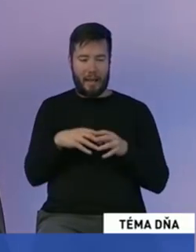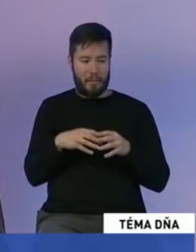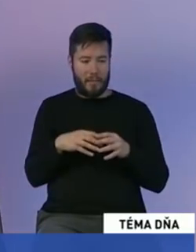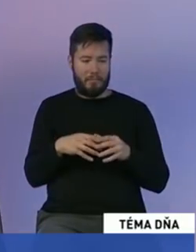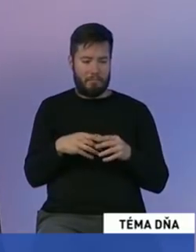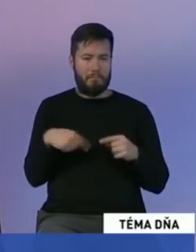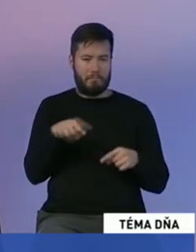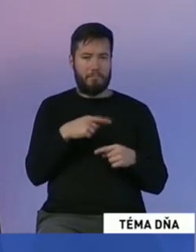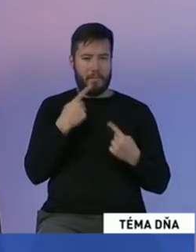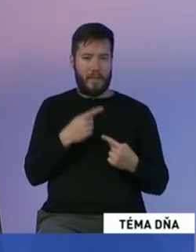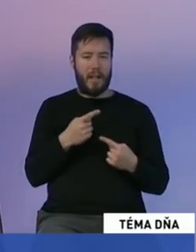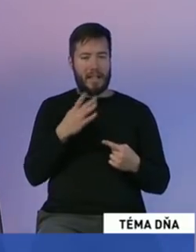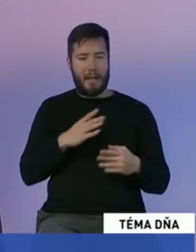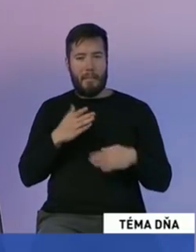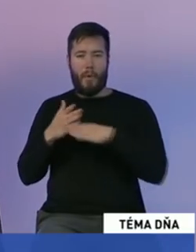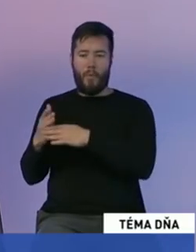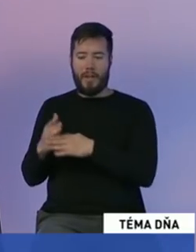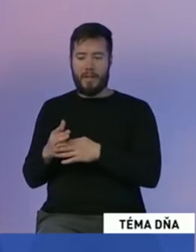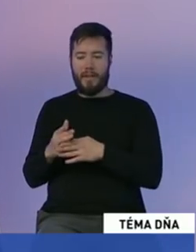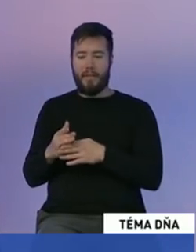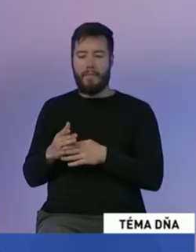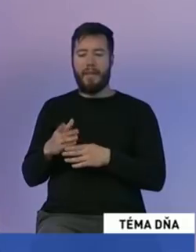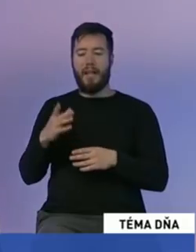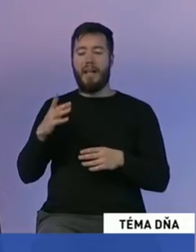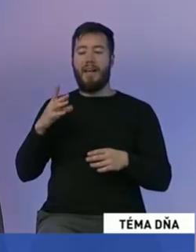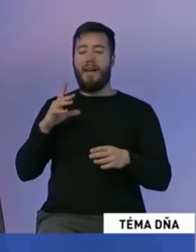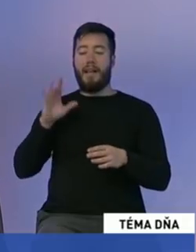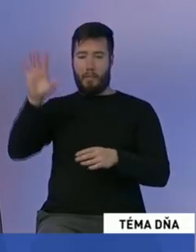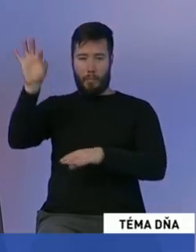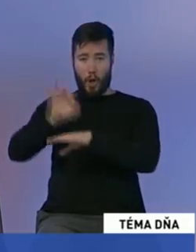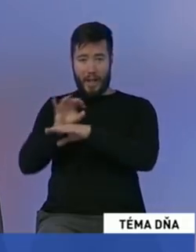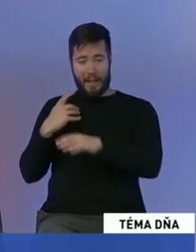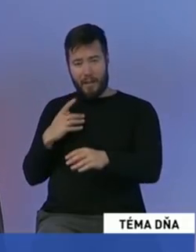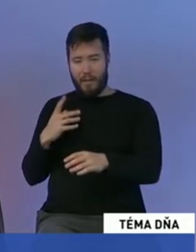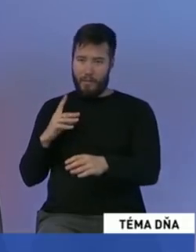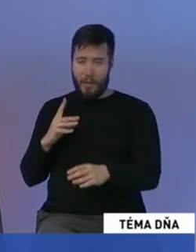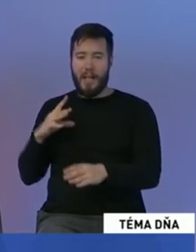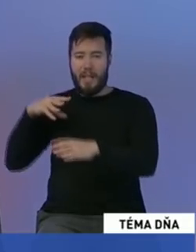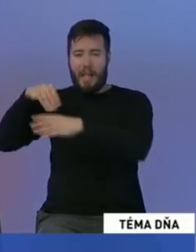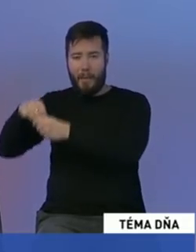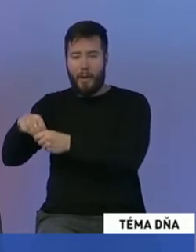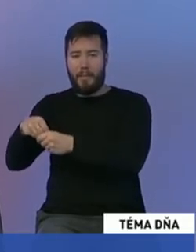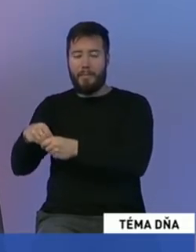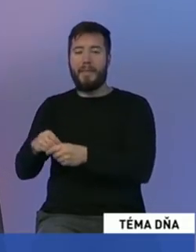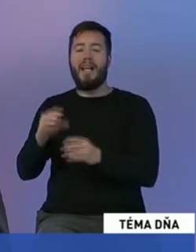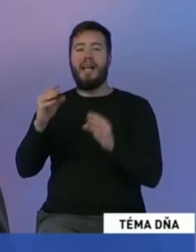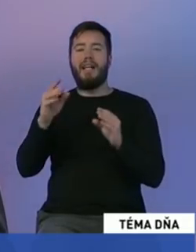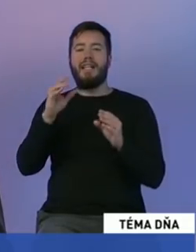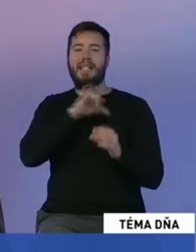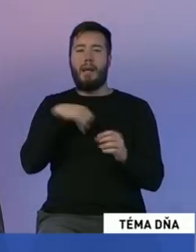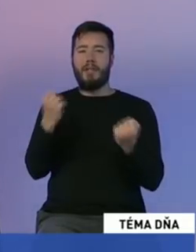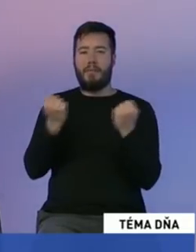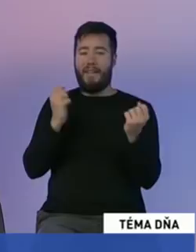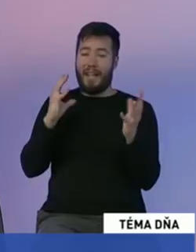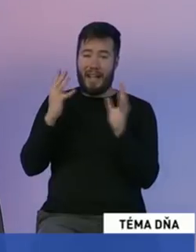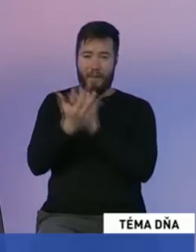musíme mu pomôcť. Že potrebujeme vstúpiť do tohoto projektu. Potrebujeme dokončiť reformu samozpráv. Potrebujeme zmeniť veľa